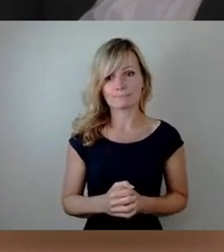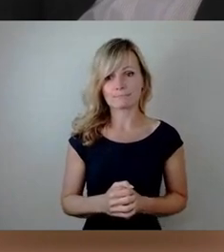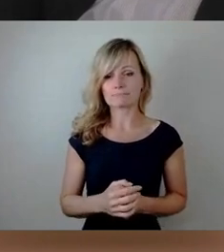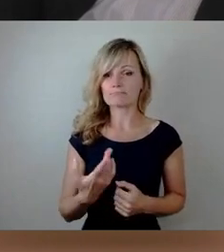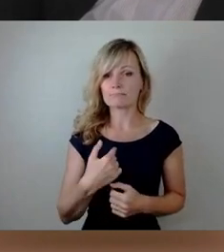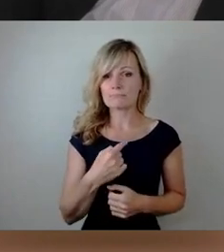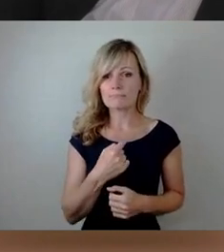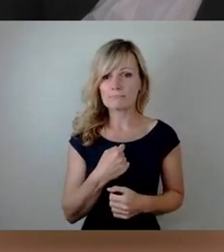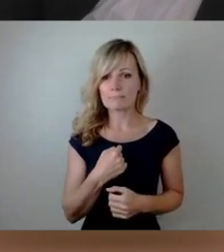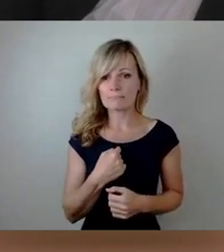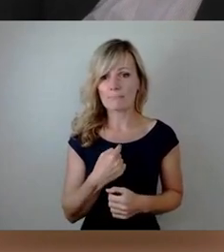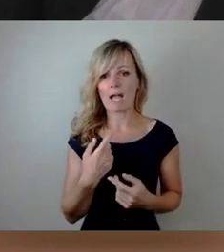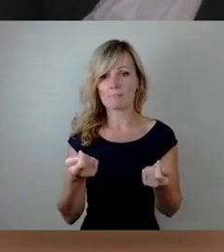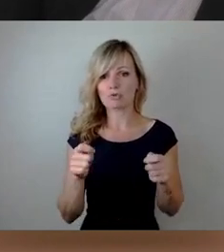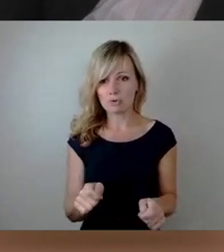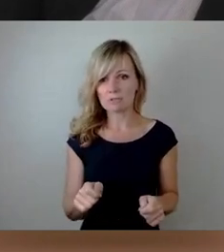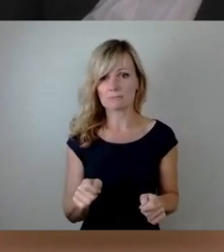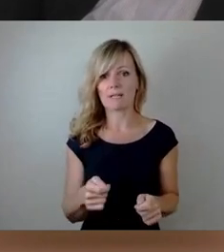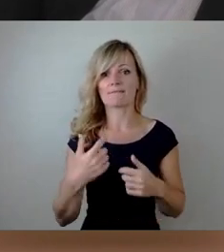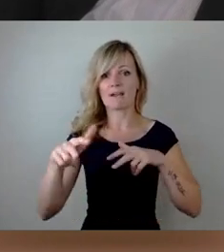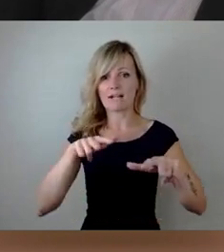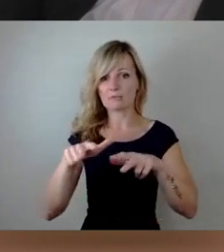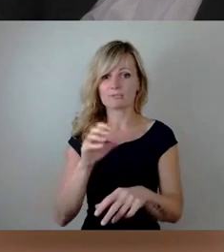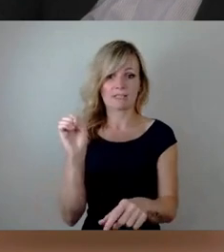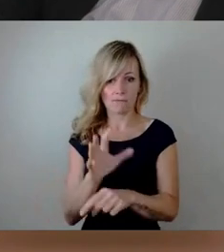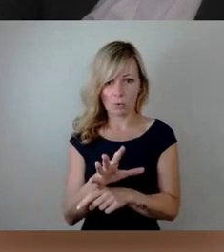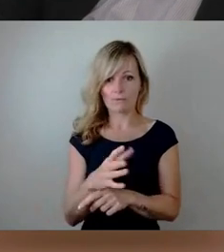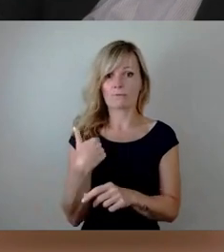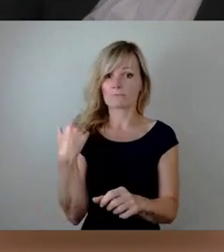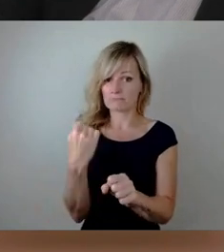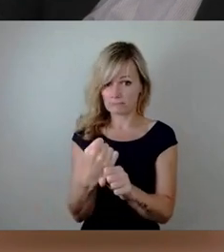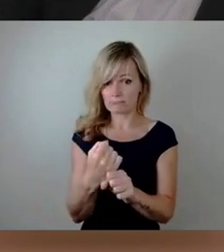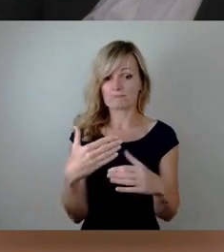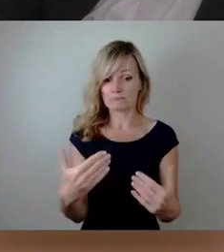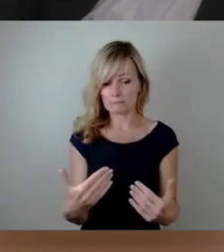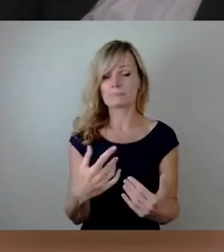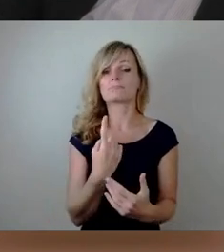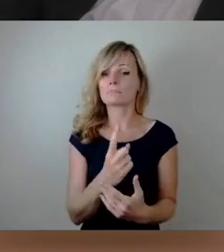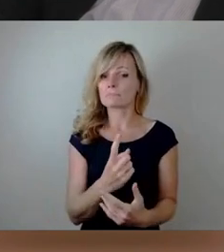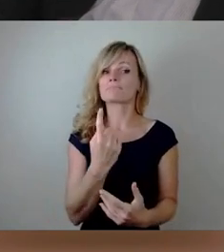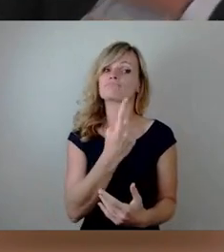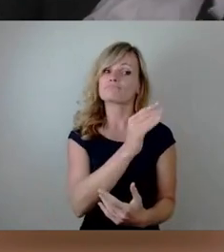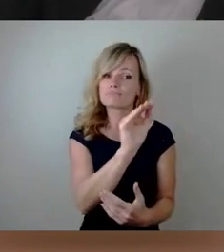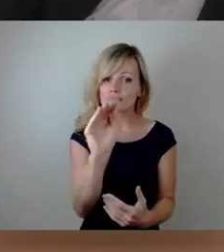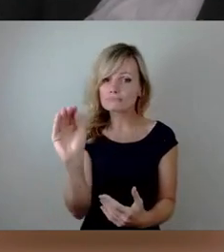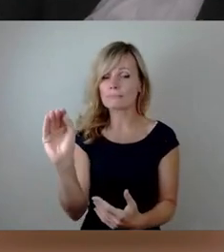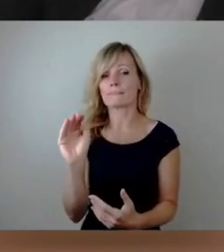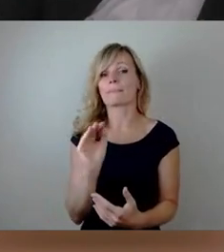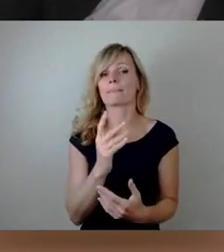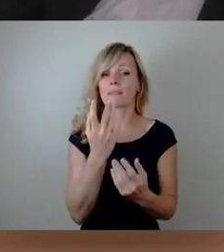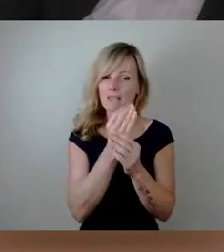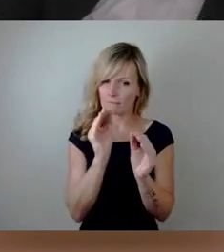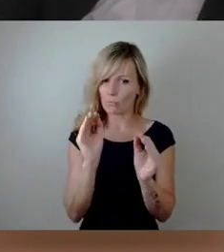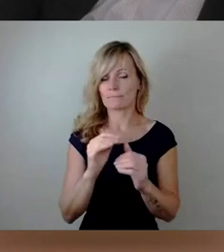zum Abschluss des Verwaltungsentwurfs komme, auch entsprechende Informationen für alle Beteiligten